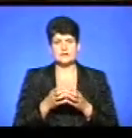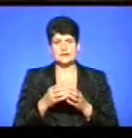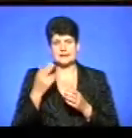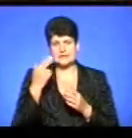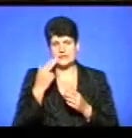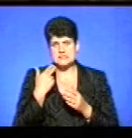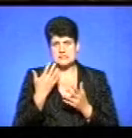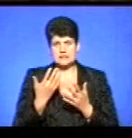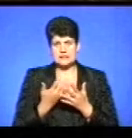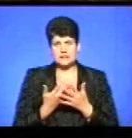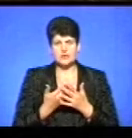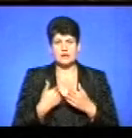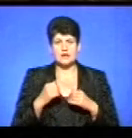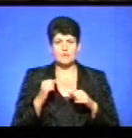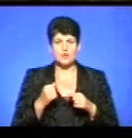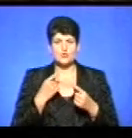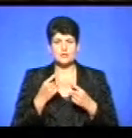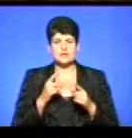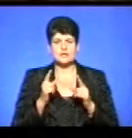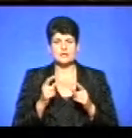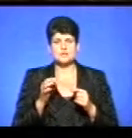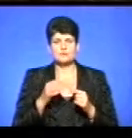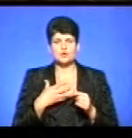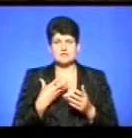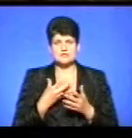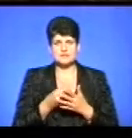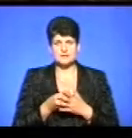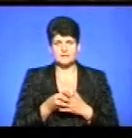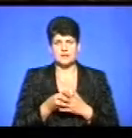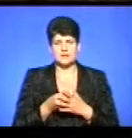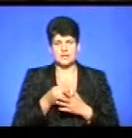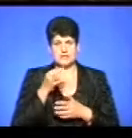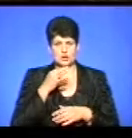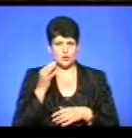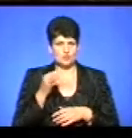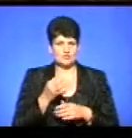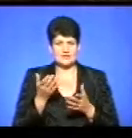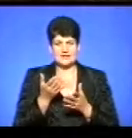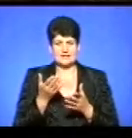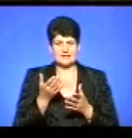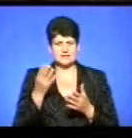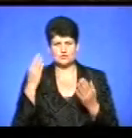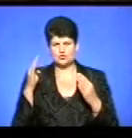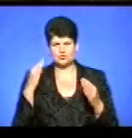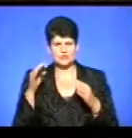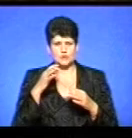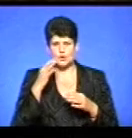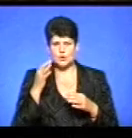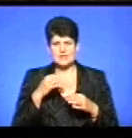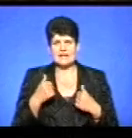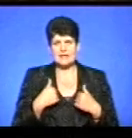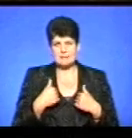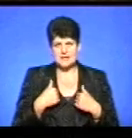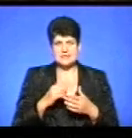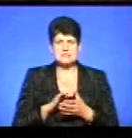французьке. Я можу говорити лише про свій емпіричний досвід і якісь витяжки чужих досвідів, які мені